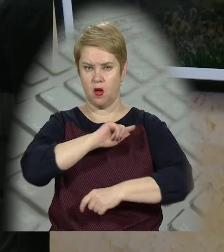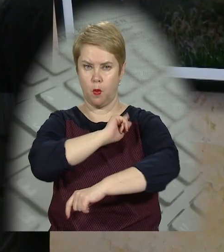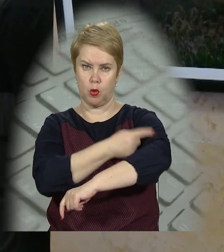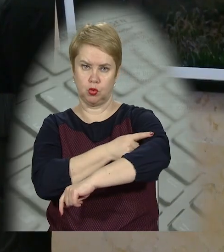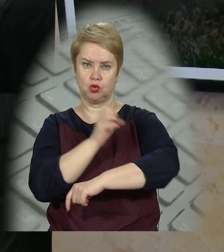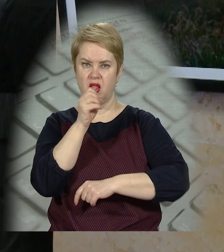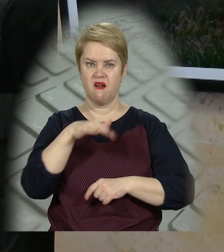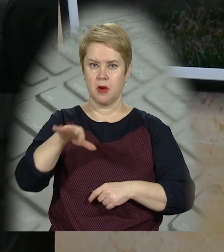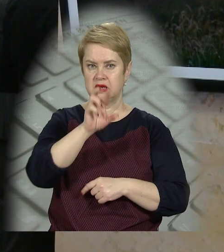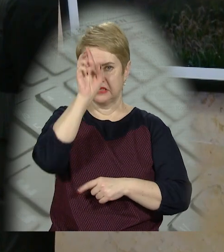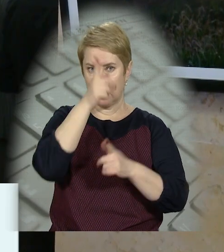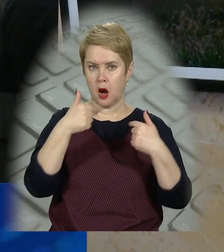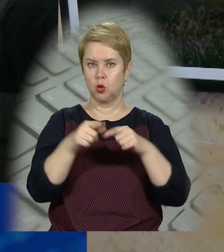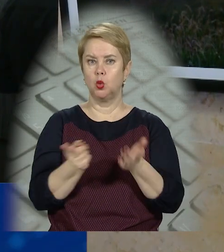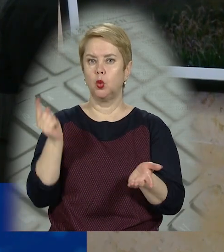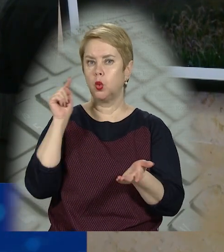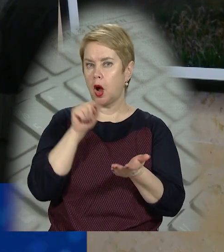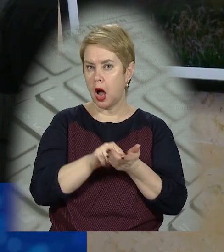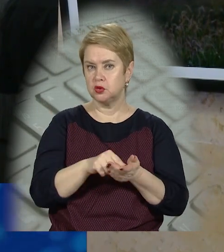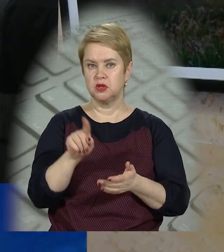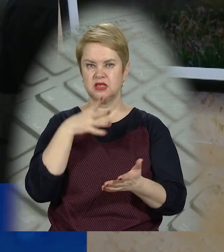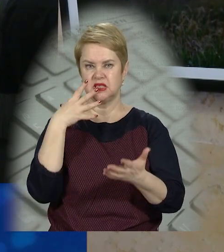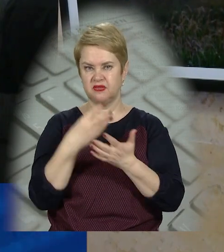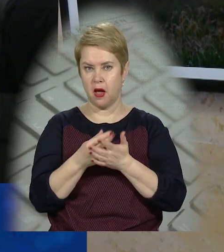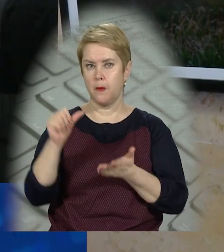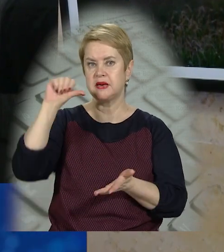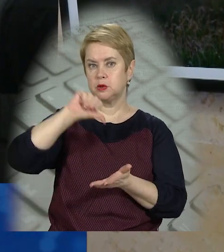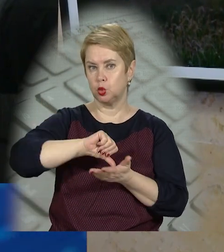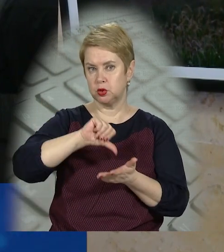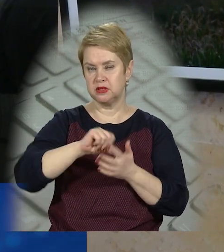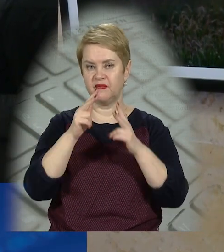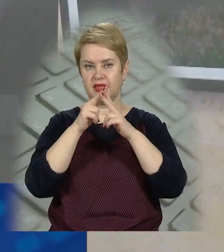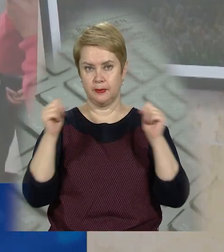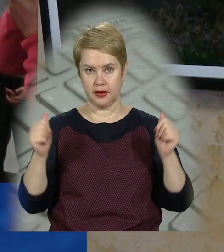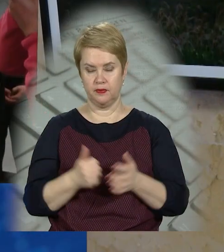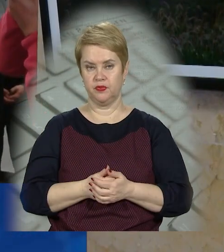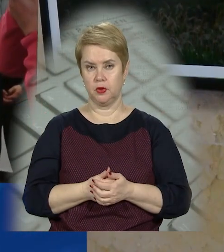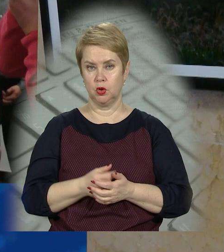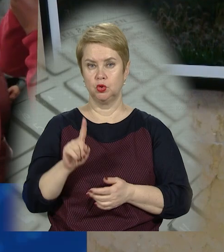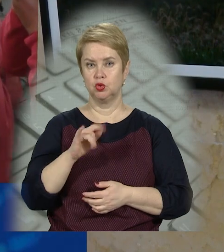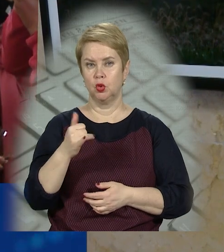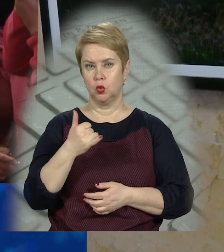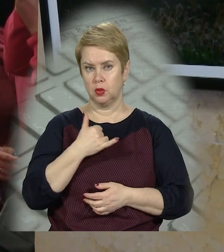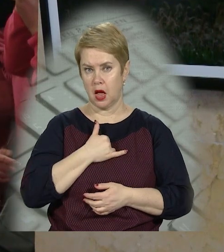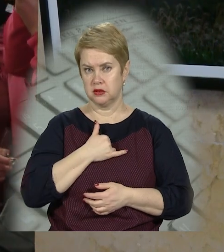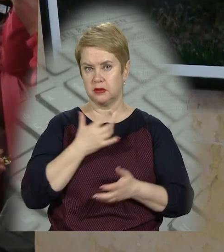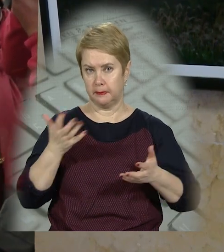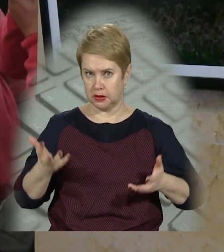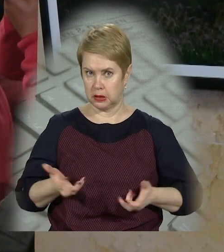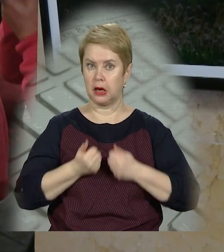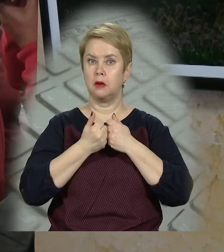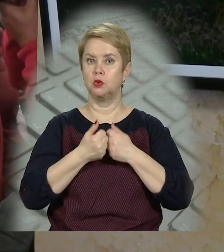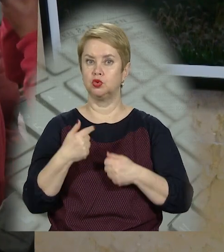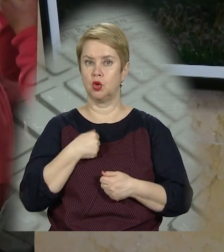європейські країни показують своєю присутністю. Дніпрі, що вони нас підтримують. Вони